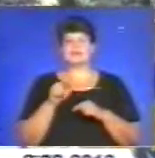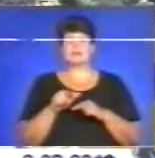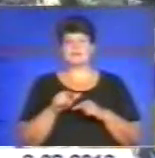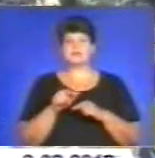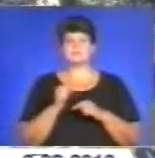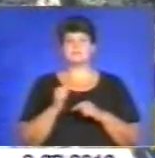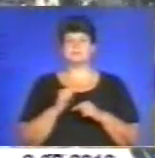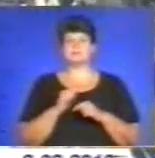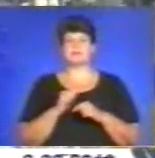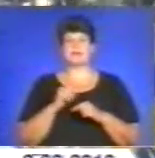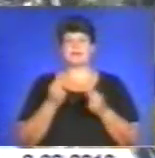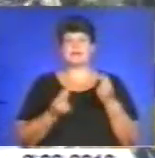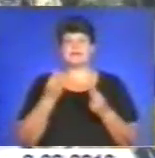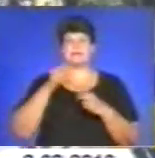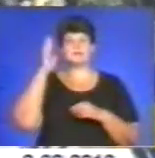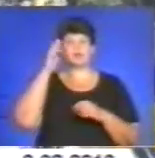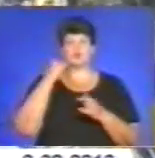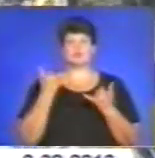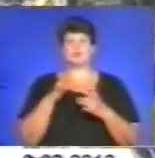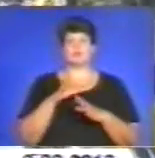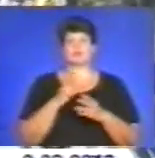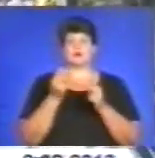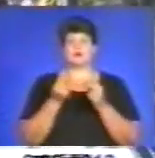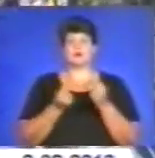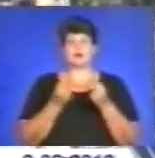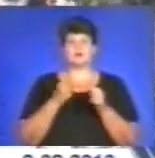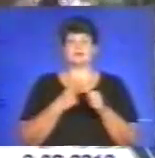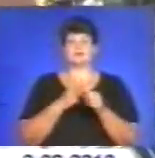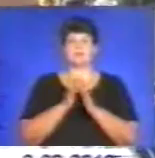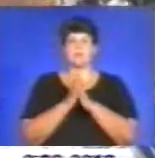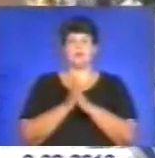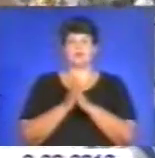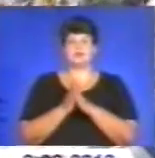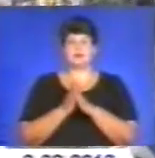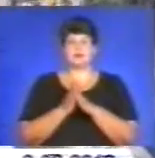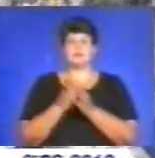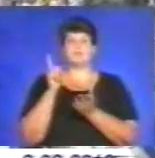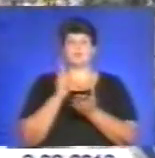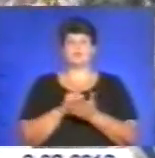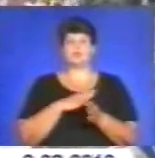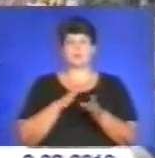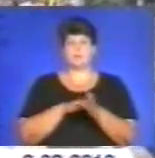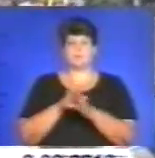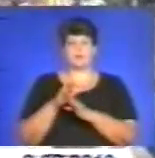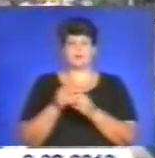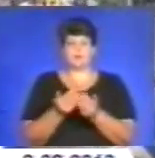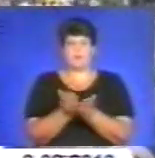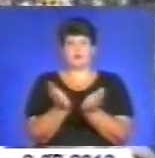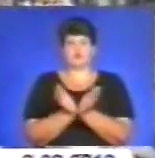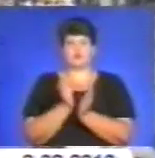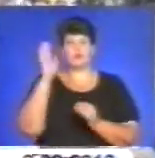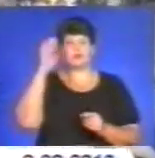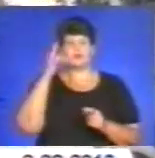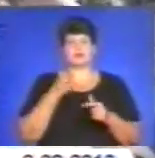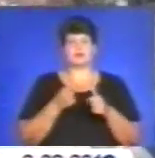ігри з водою. Сьогодні була гра, яка називалася «Молитва». Кожен з них мав наповнити посудину водою, яка символізувала